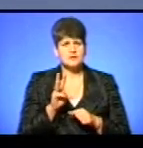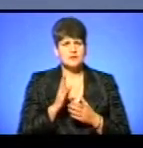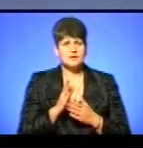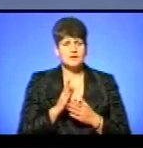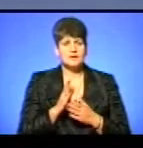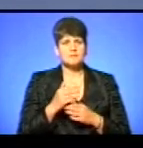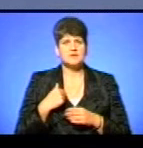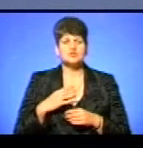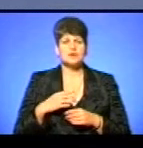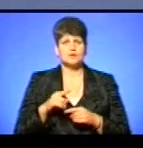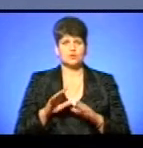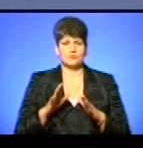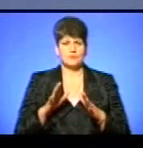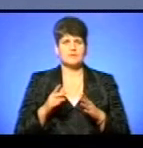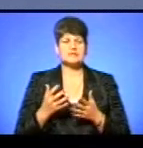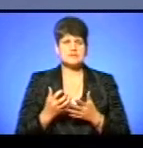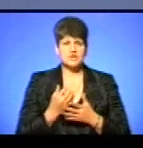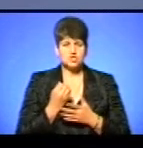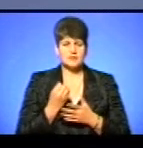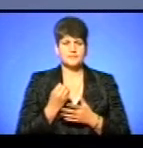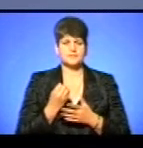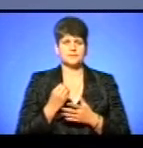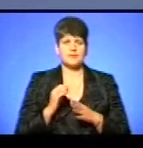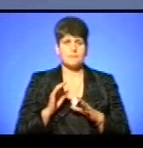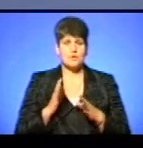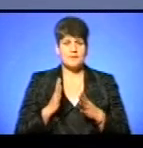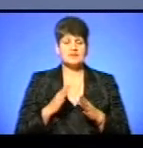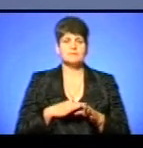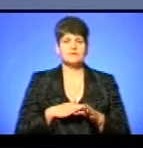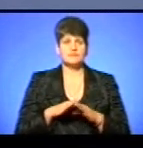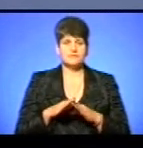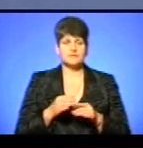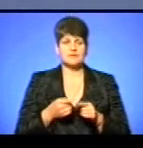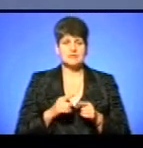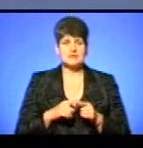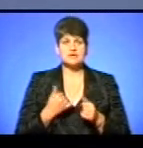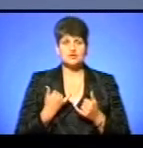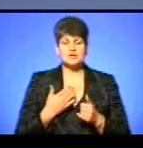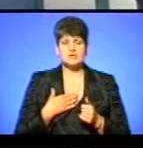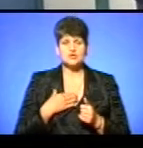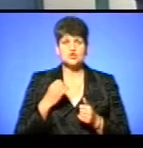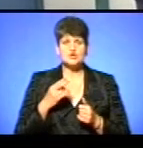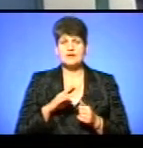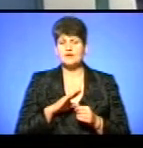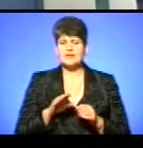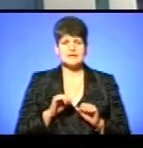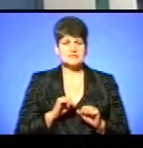Ми чекали того моменту, ми його знайшли, ми його реалізували, і сьогодні наші соціально незахищені верстви населення,